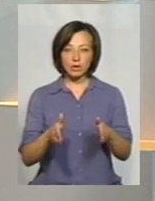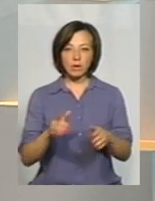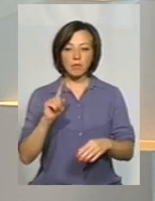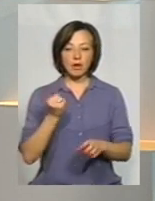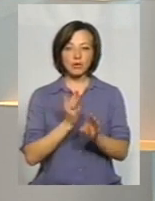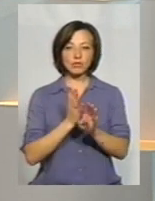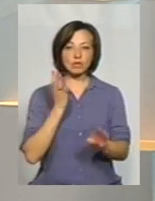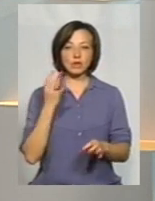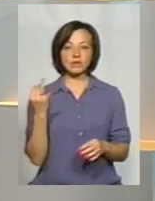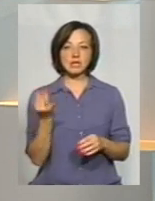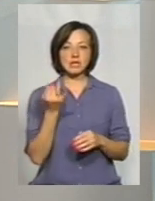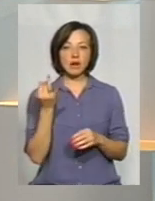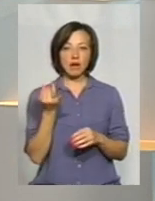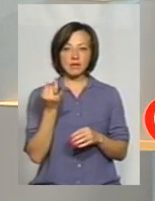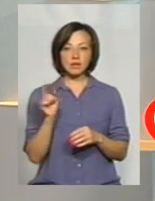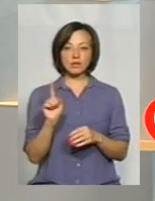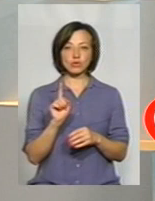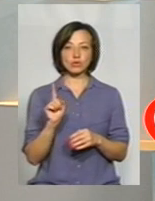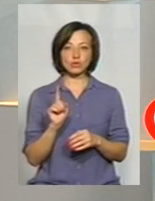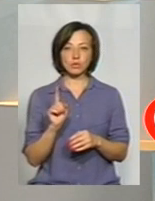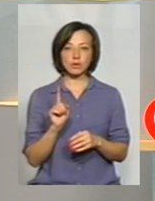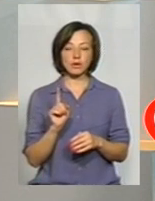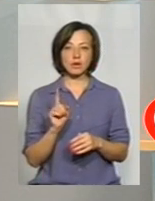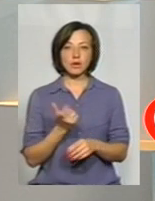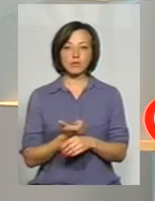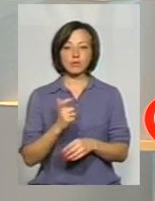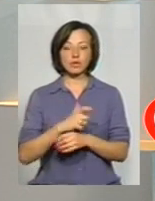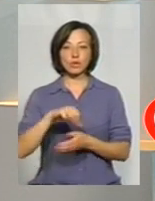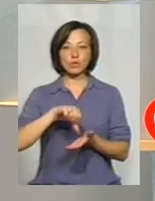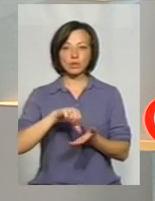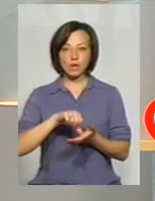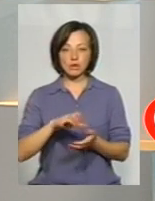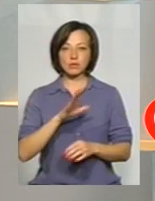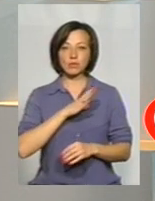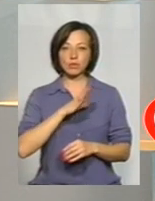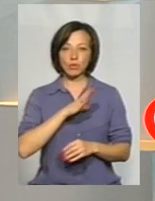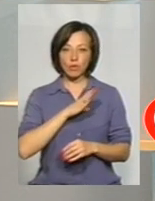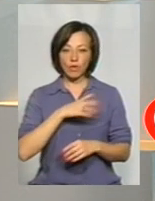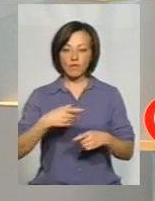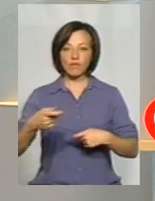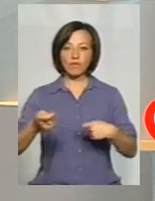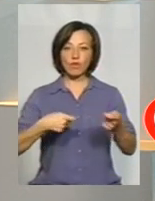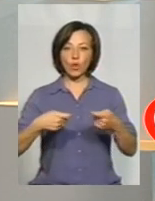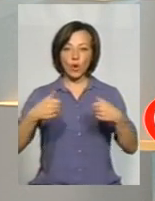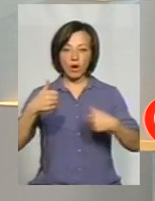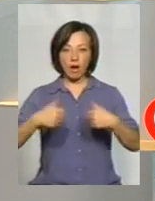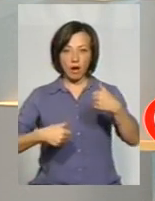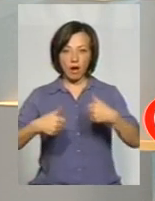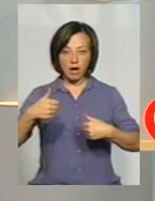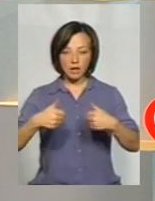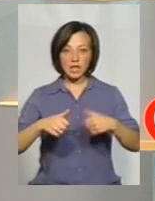зацікавлена, щоб більше учасників приймало участь в торгах, і щоб